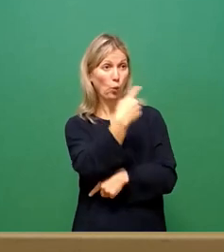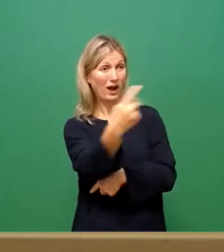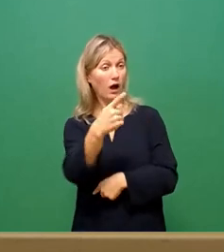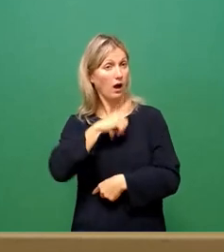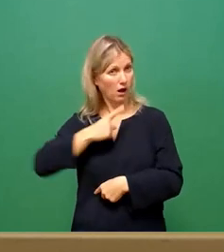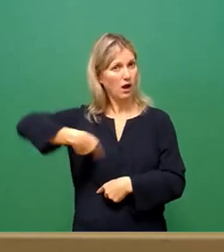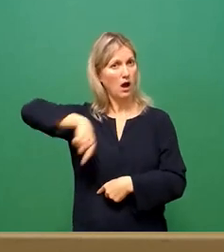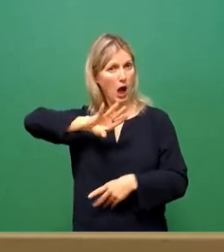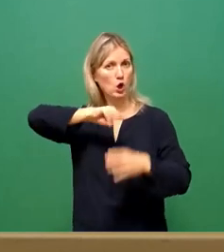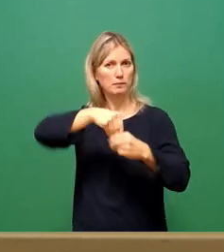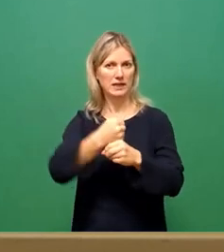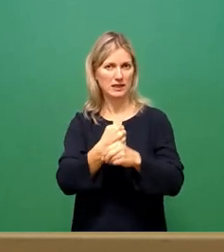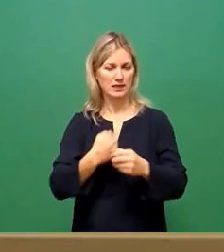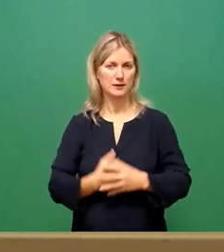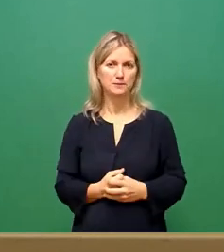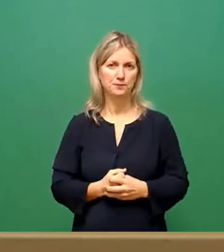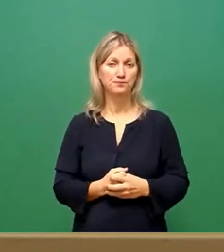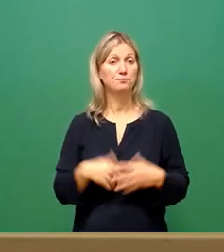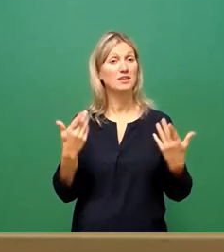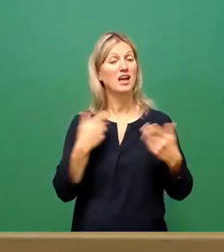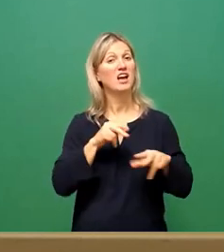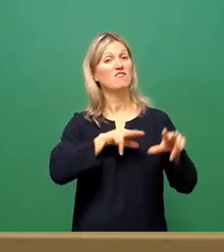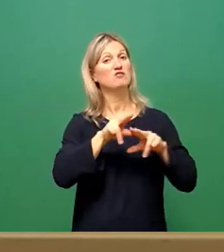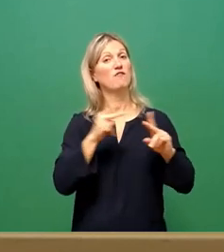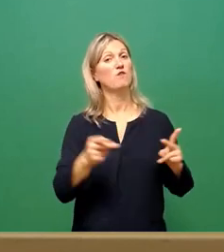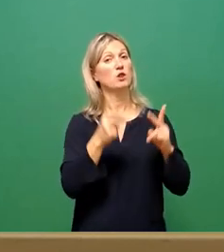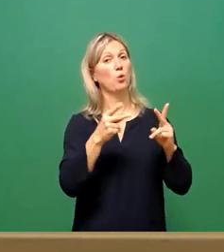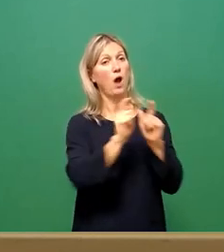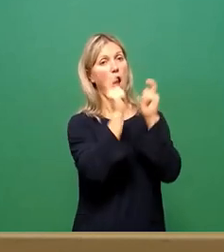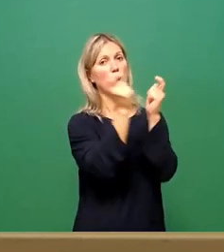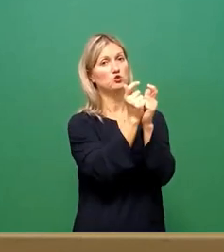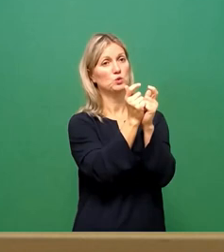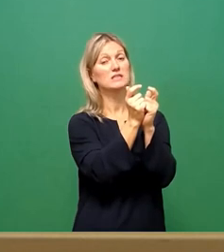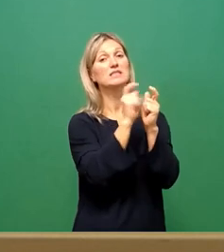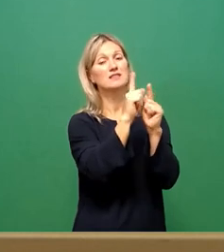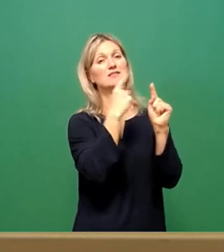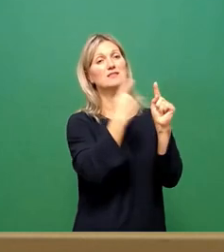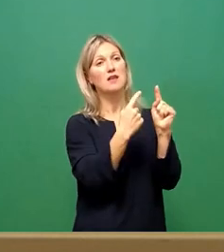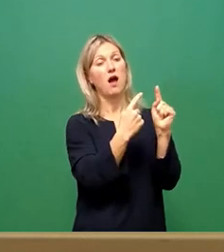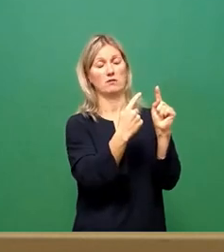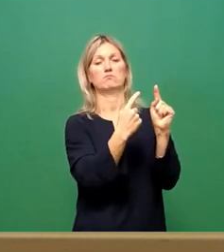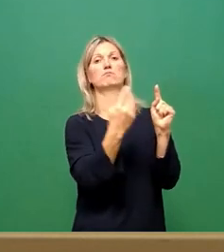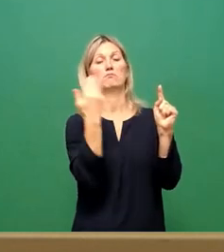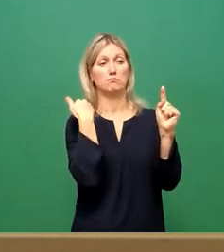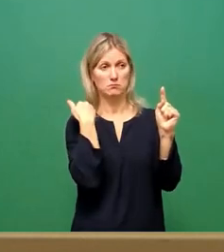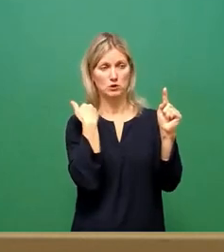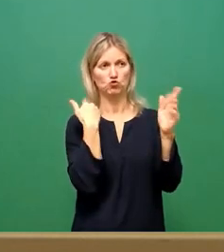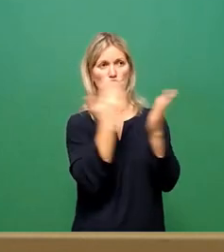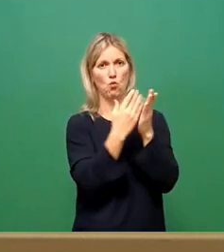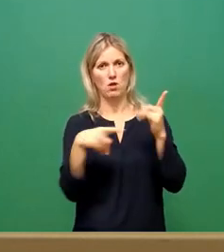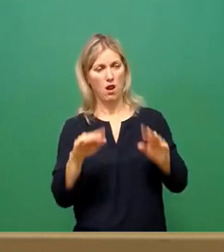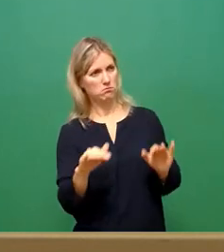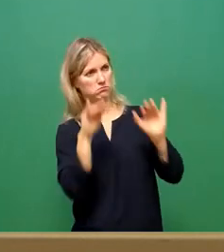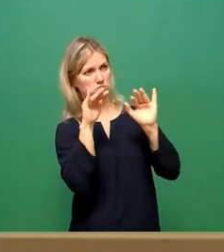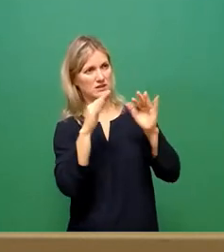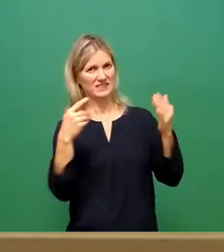Der Ausschuss für Wirtschaftsförderung hat mit seinem Beschluss licht an, ja bereits für einiges Aufsehen gesorgt. Ich kann Ihnen an dieser Stelle